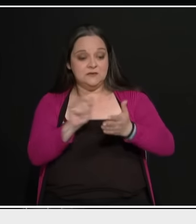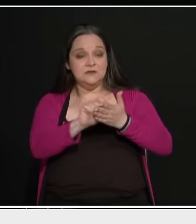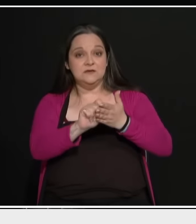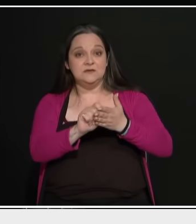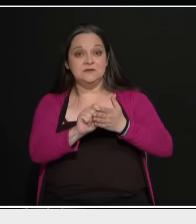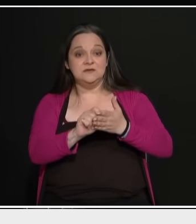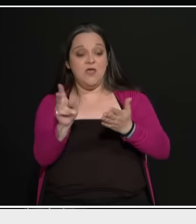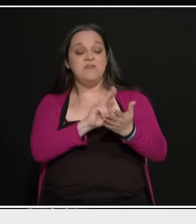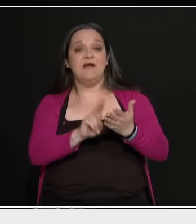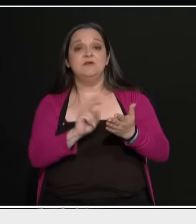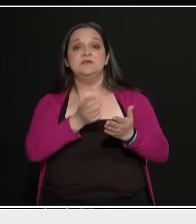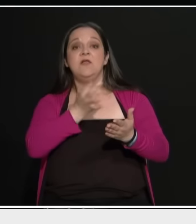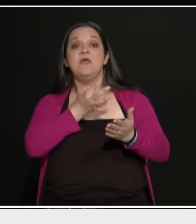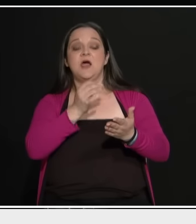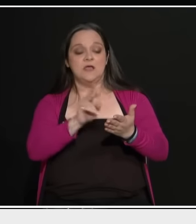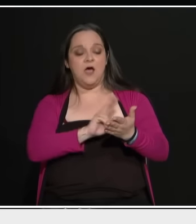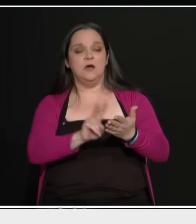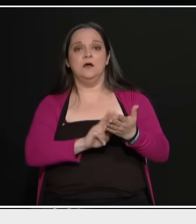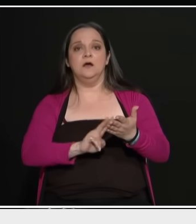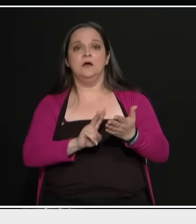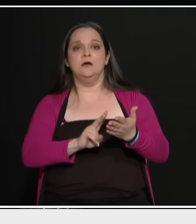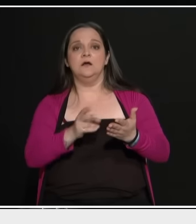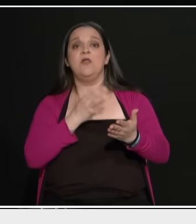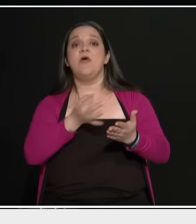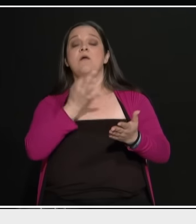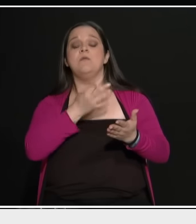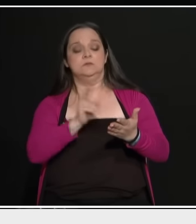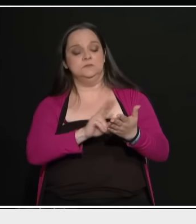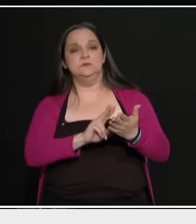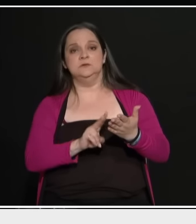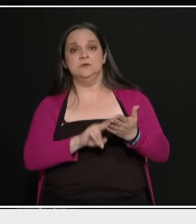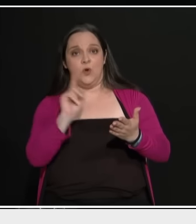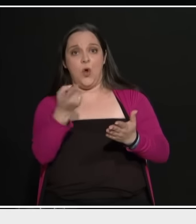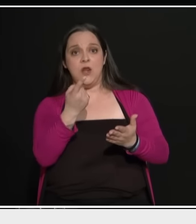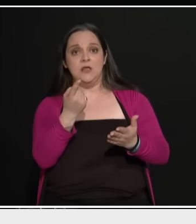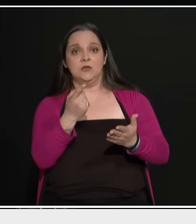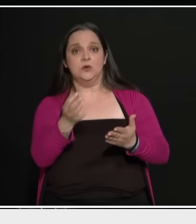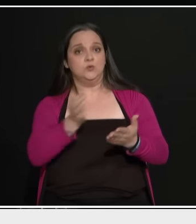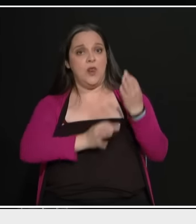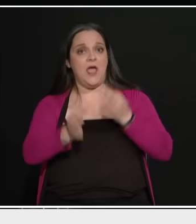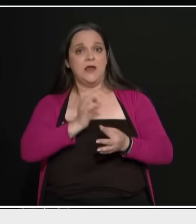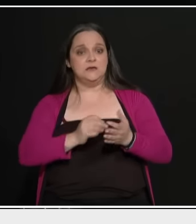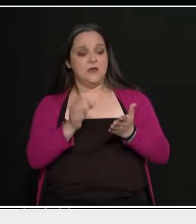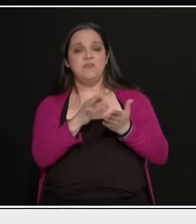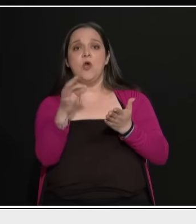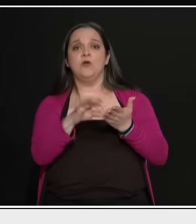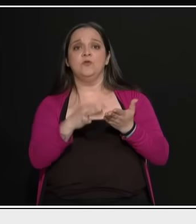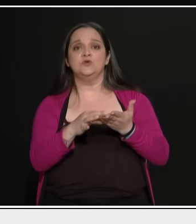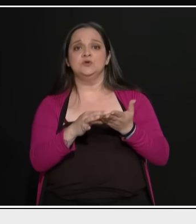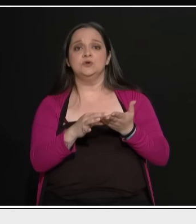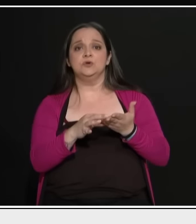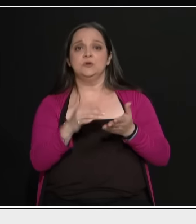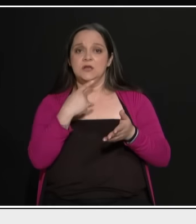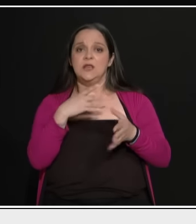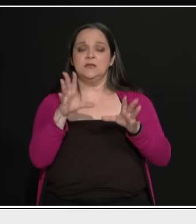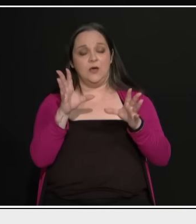διάβαζε δυνατά και λέγανε όλοι τη γνώμη τους για να τα διορθώσει μηρικά. Ναι. Λέτε για τις θέσεις του